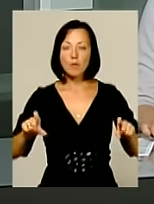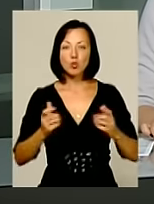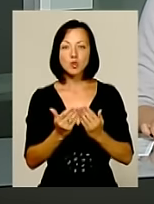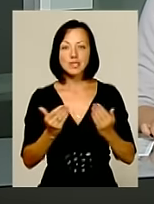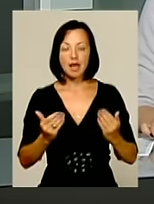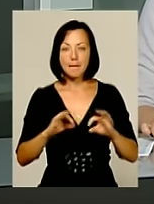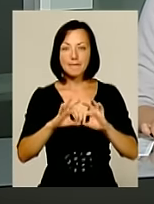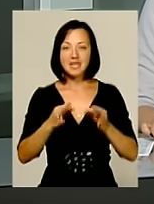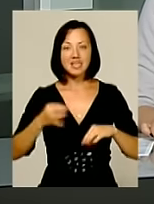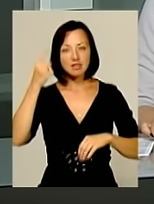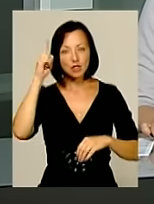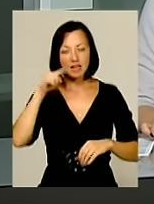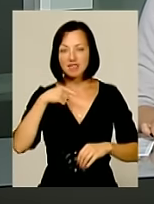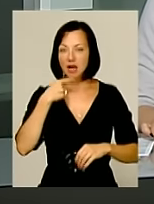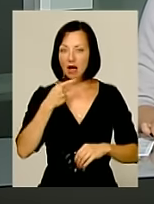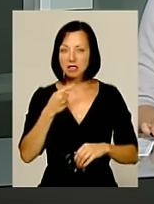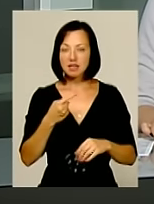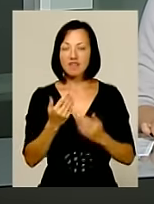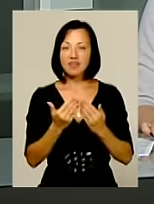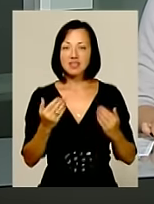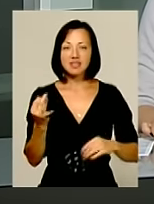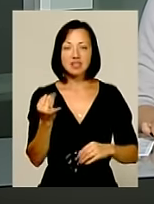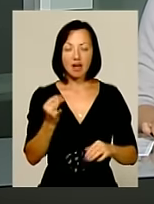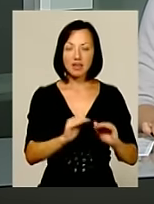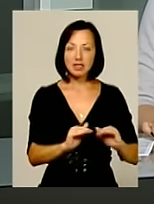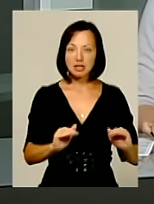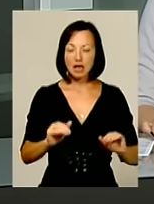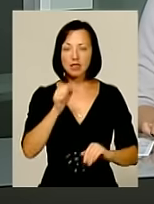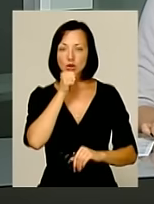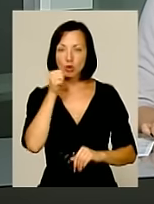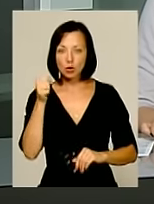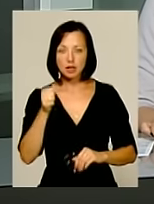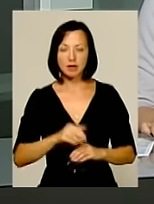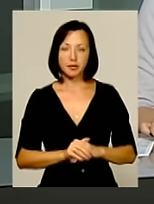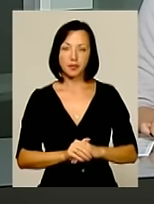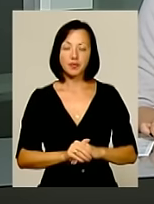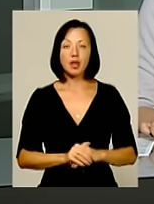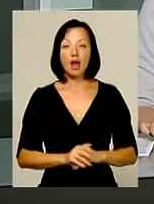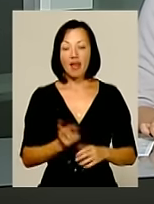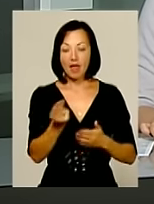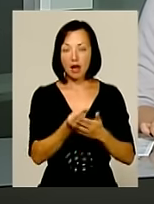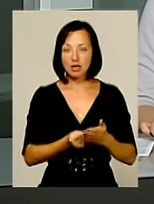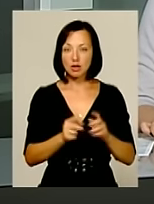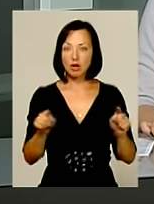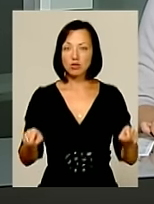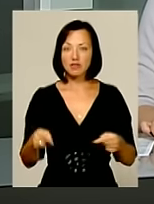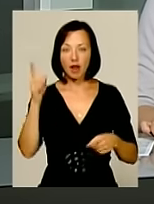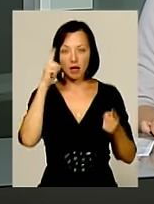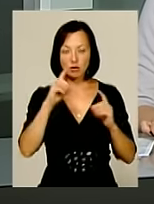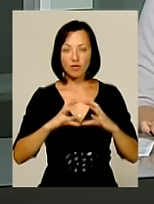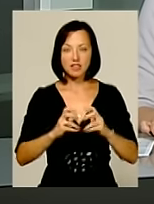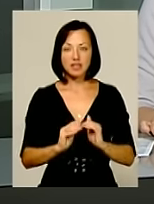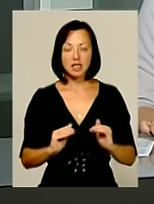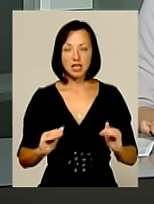Мистецтво знавці запевняють, експозиція зацікавить і дітлахів, і їхніх батьків. Бо на картинах оживає казковий світ